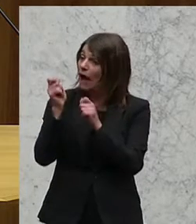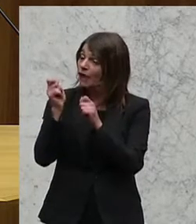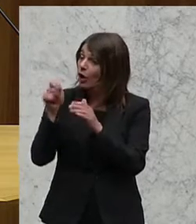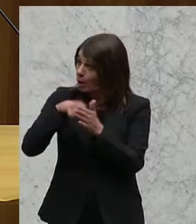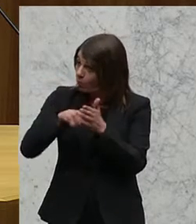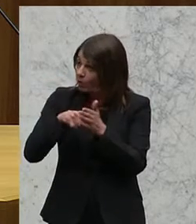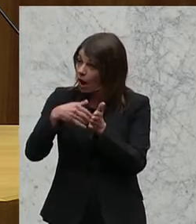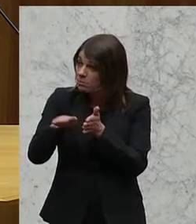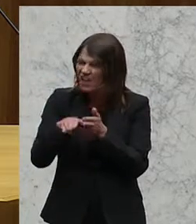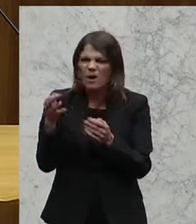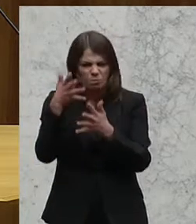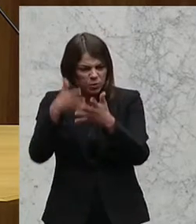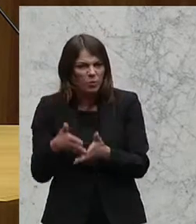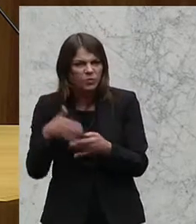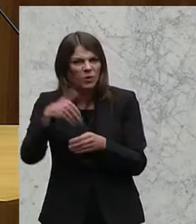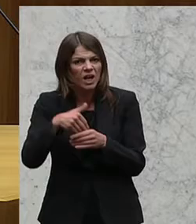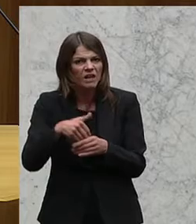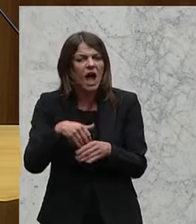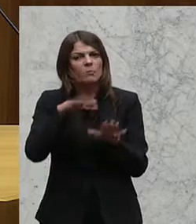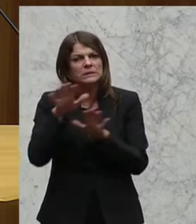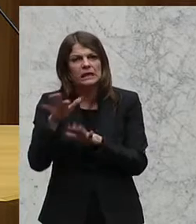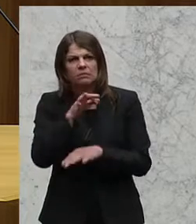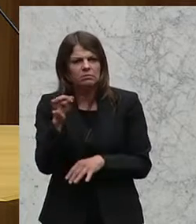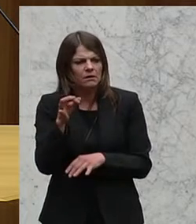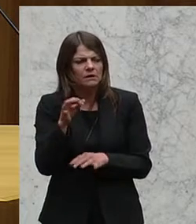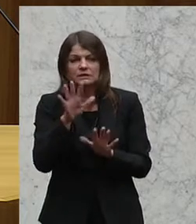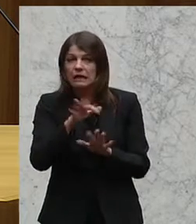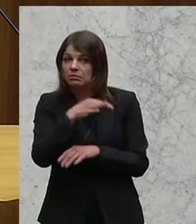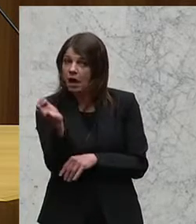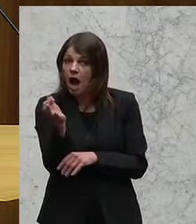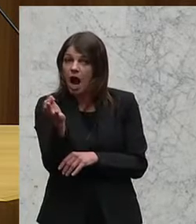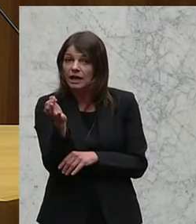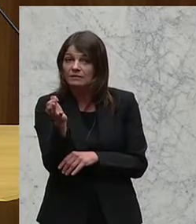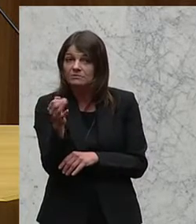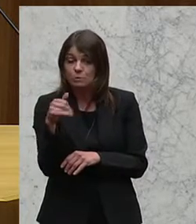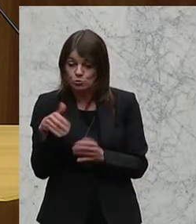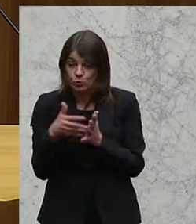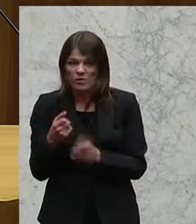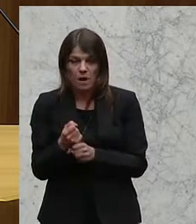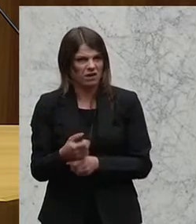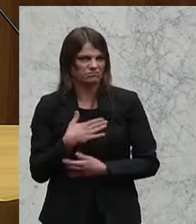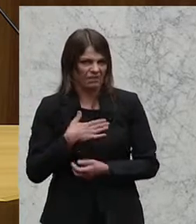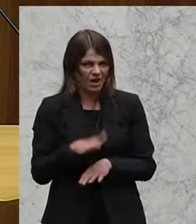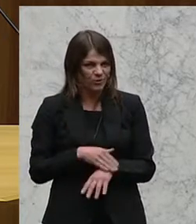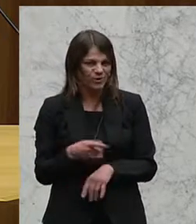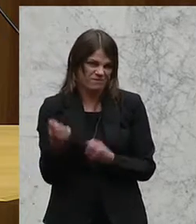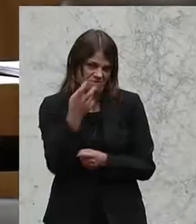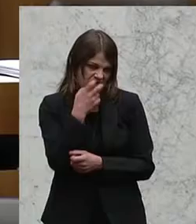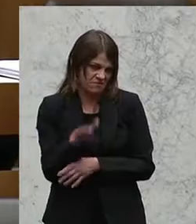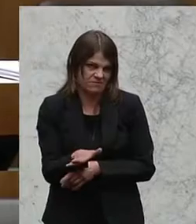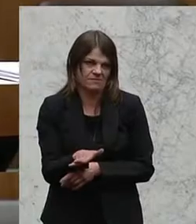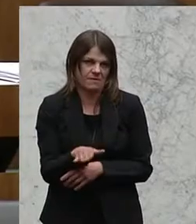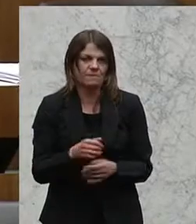untersagt wird, weil eine Prüfung innerhalb von zehn Tagen bevorsteht, das ist meines Erachtens sehr naiv.